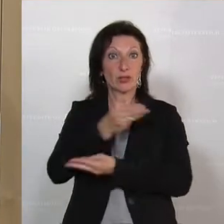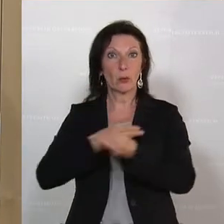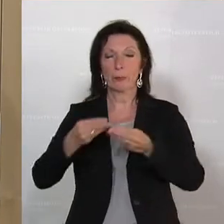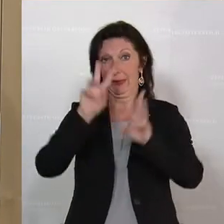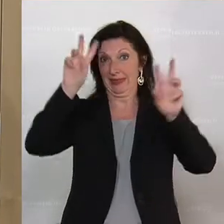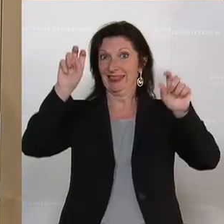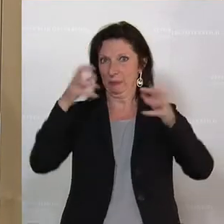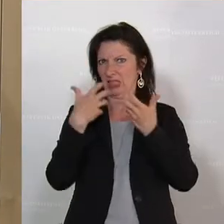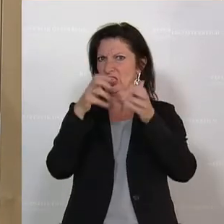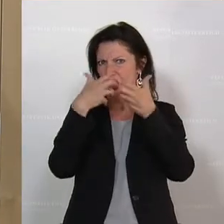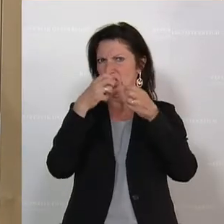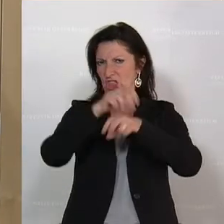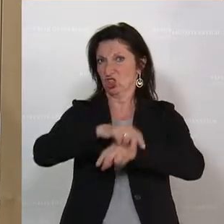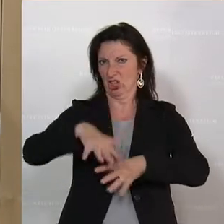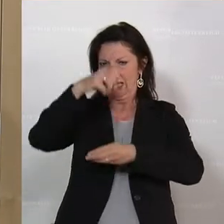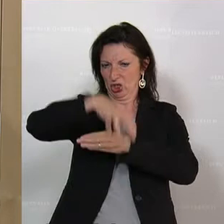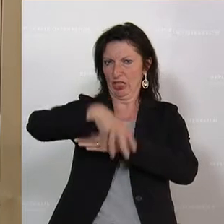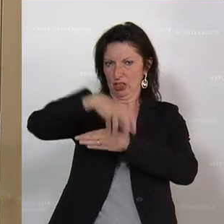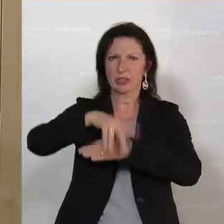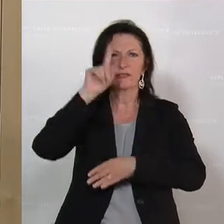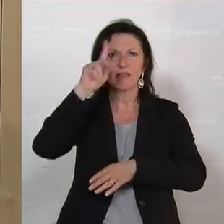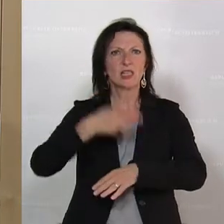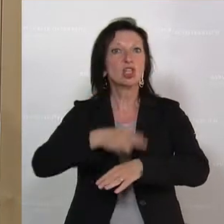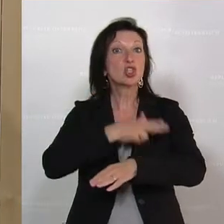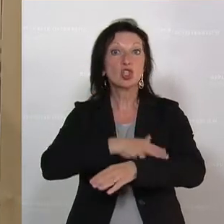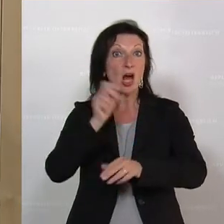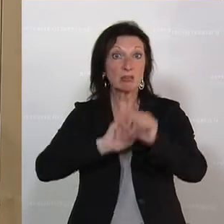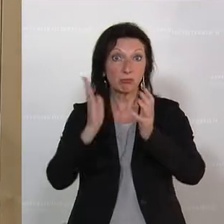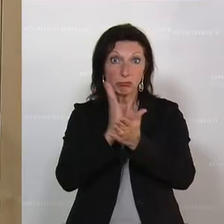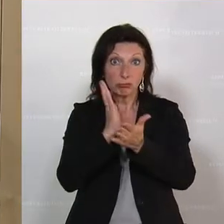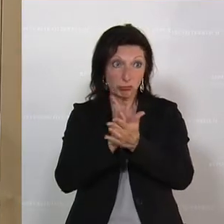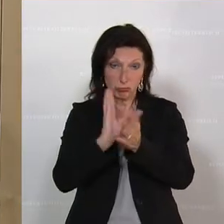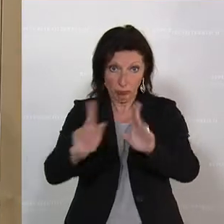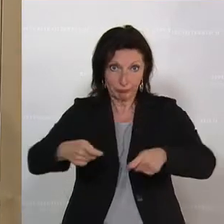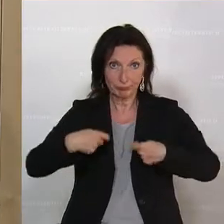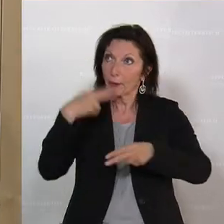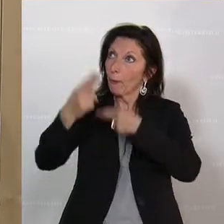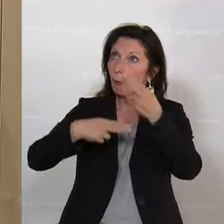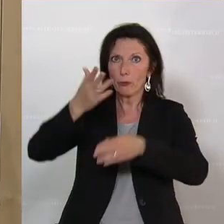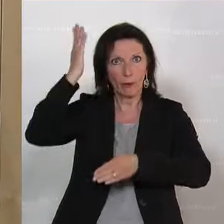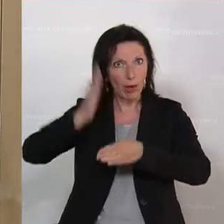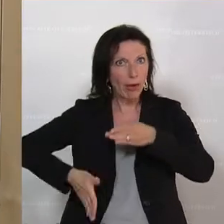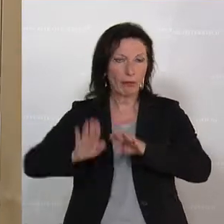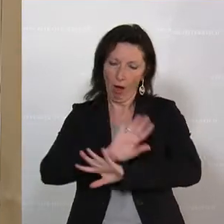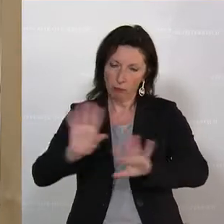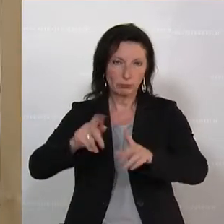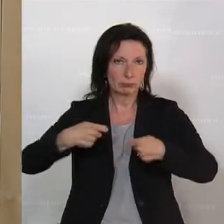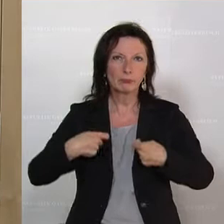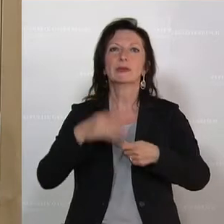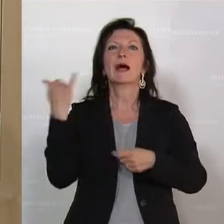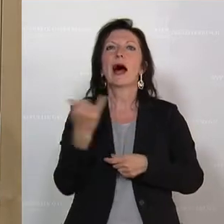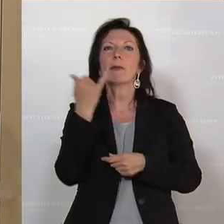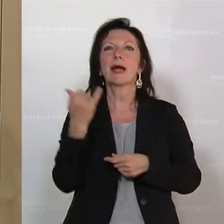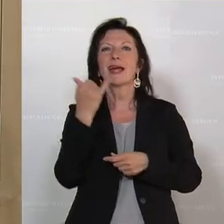Schreddaffäre. Wir wissen, die Staatsanwaltschaft hat längst eingestellt, die haben die Ermittlungen eingestellt. Was passiert? Immer die, die nach der